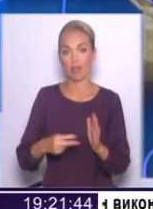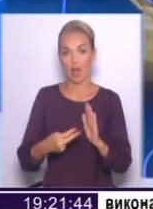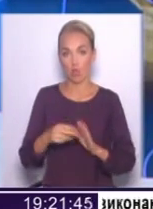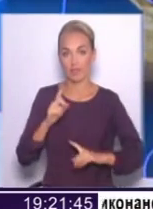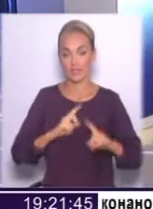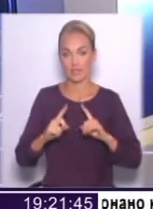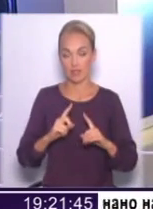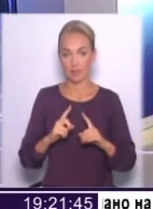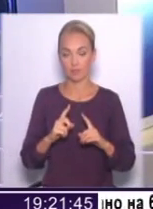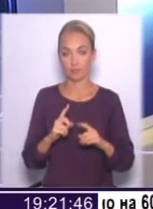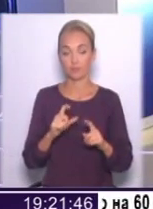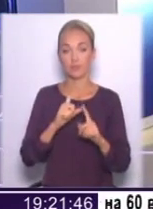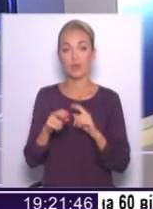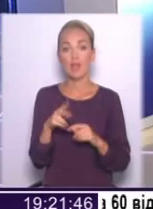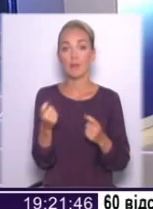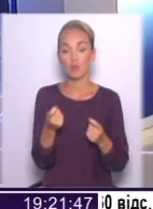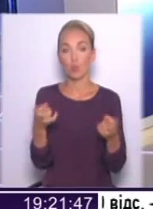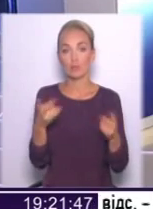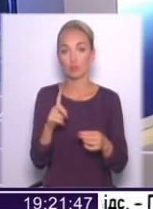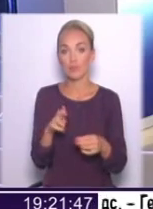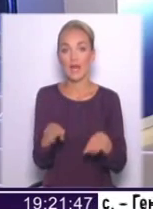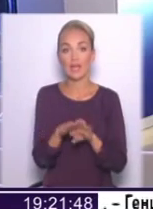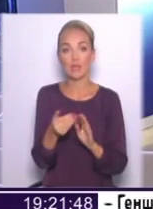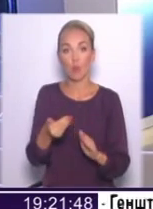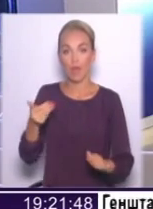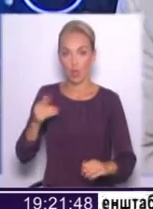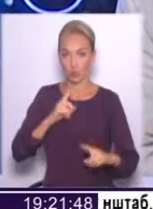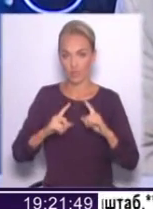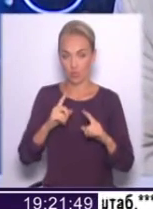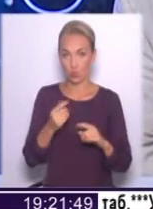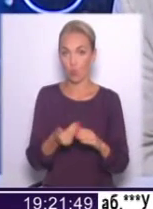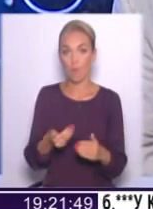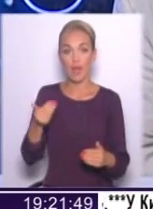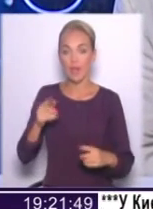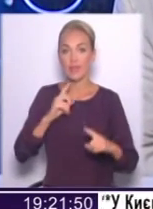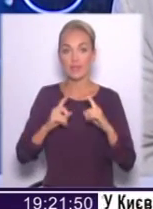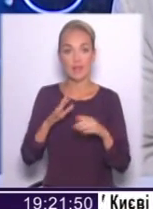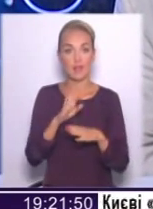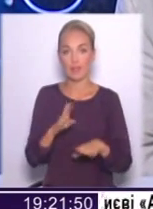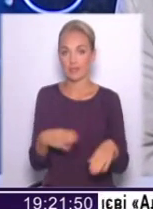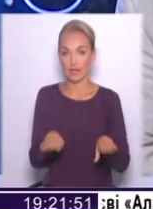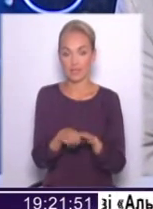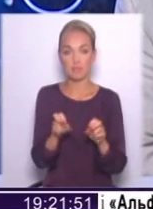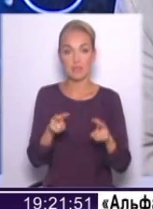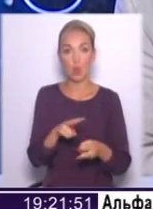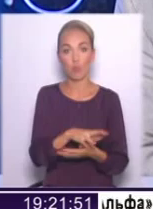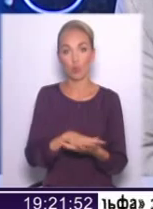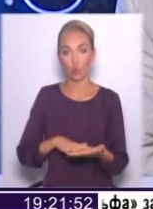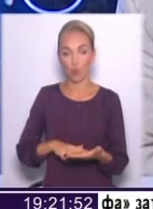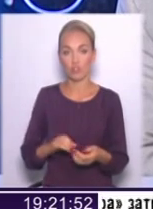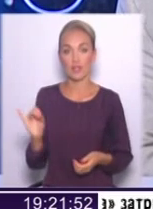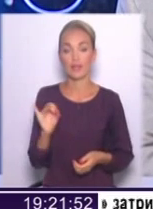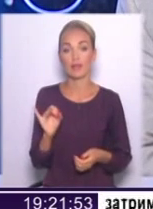засідання? Як мінімум, потрібно для того, щоб закрити попередню сесію. Тому що попередня сесія не закрита, спеціально продовжена. І